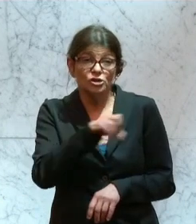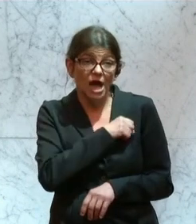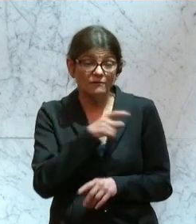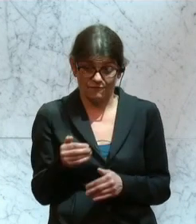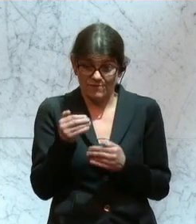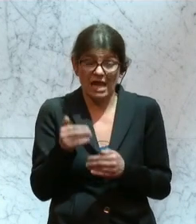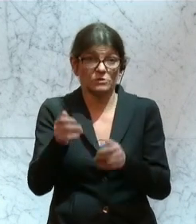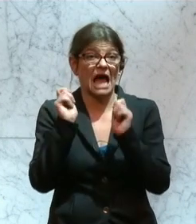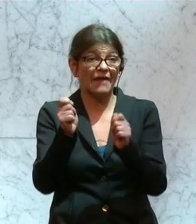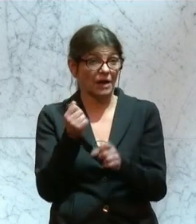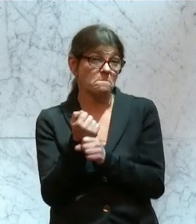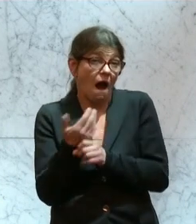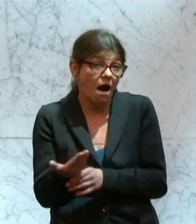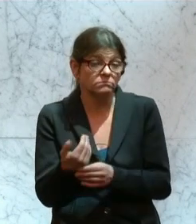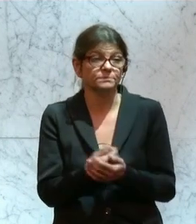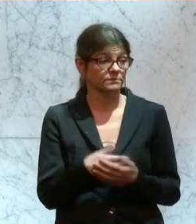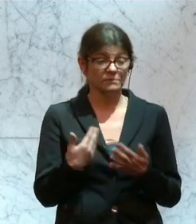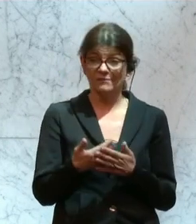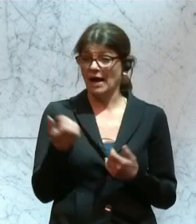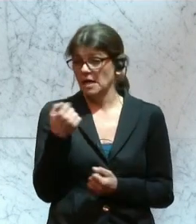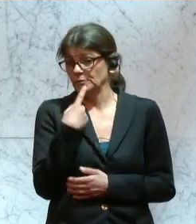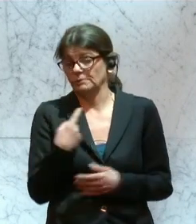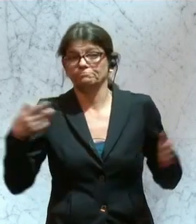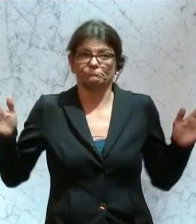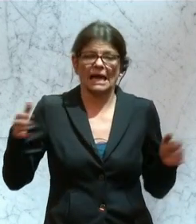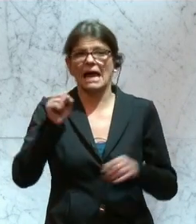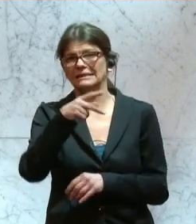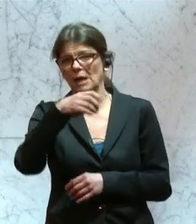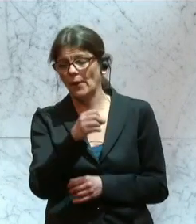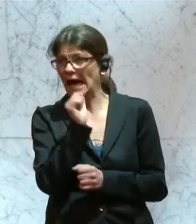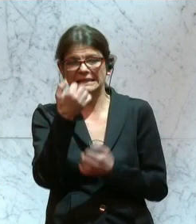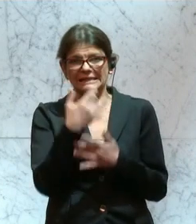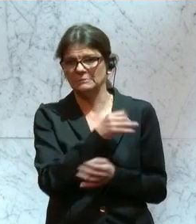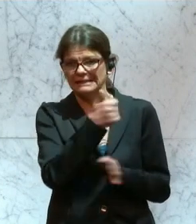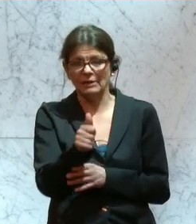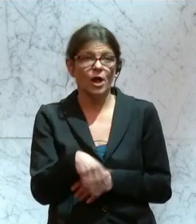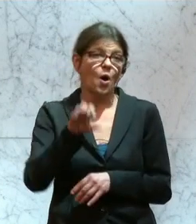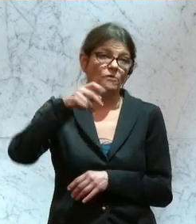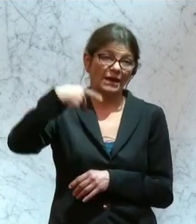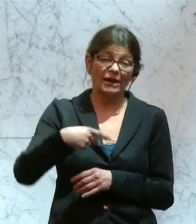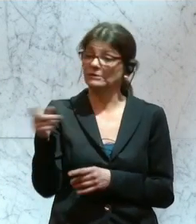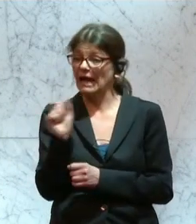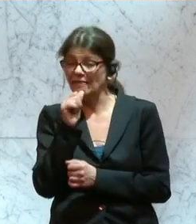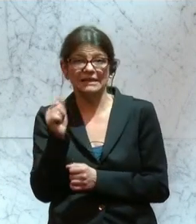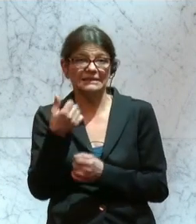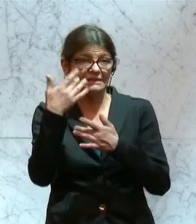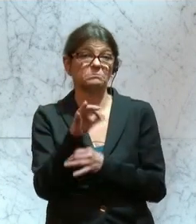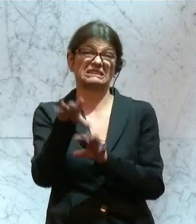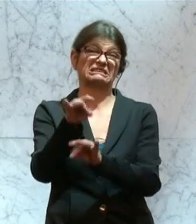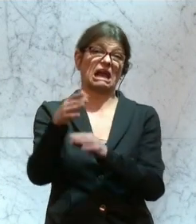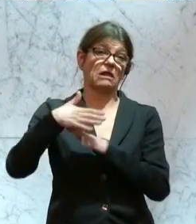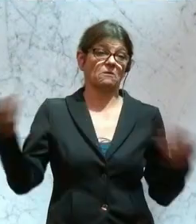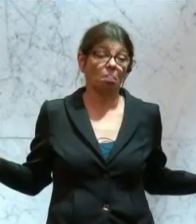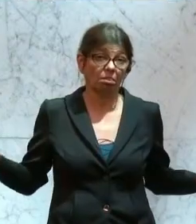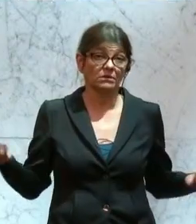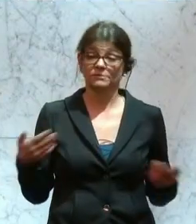Vertagungsanträge zu stellen. Man kann jetzt sagen, die SPÖ kann nicht bis 600 zählen, die ÖVP kann nicht bis 10 zählen. Und so kommt